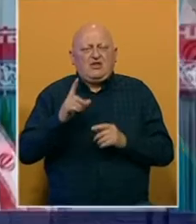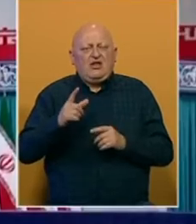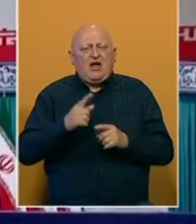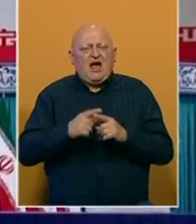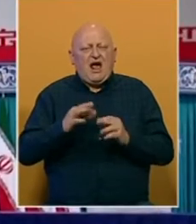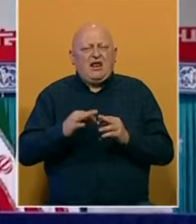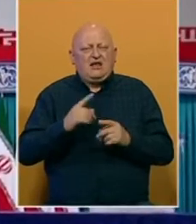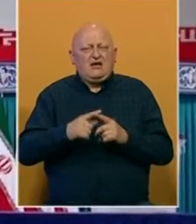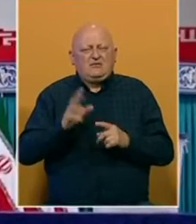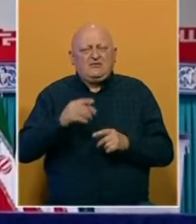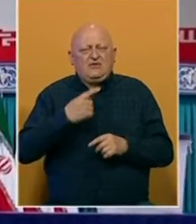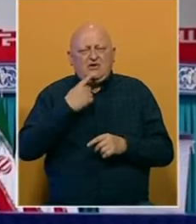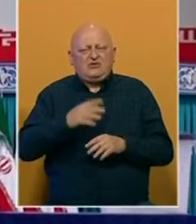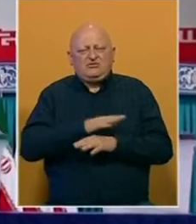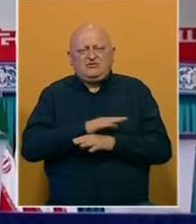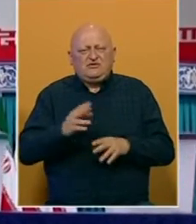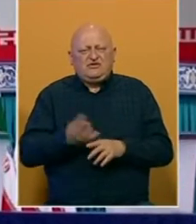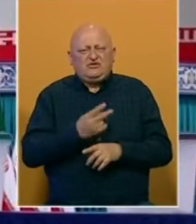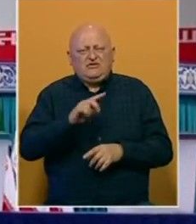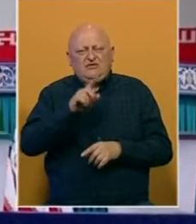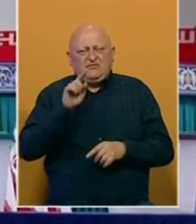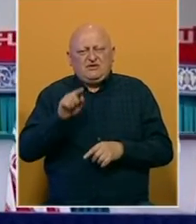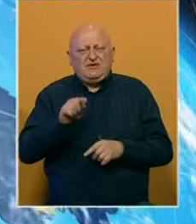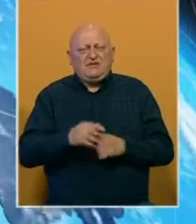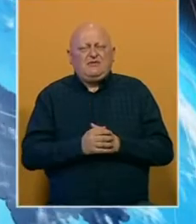Hamneji ima konačnu riječ o svim državnim pitanjima.